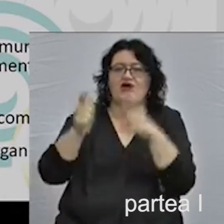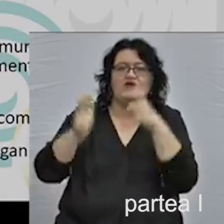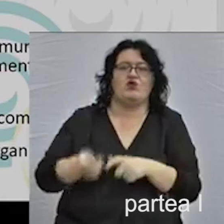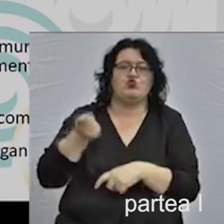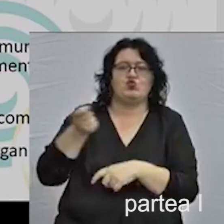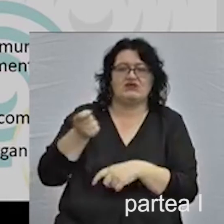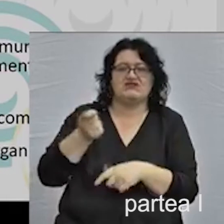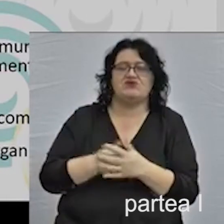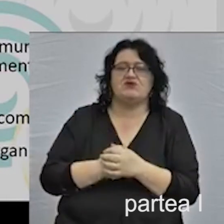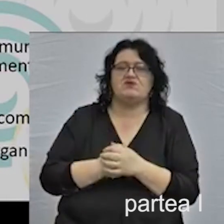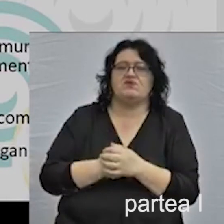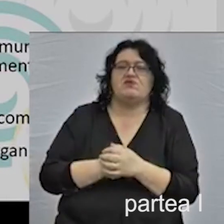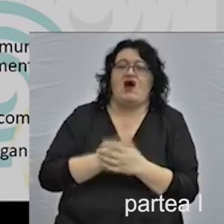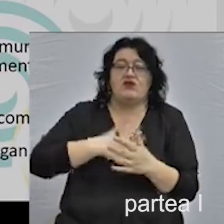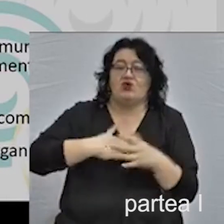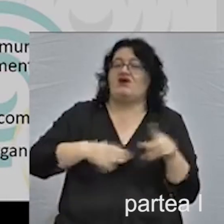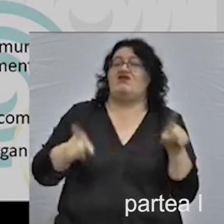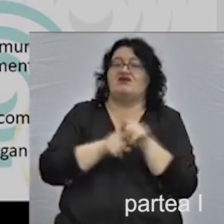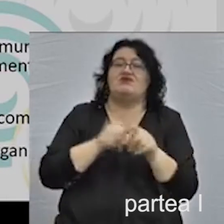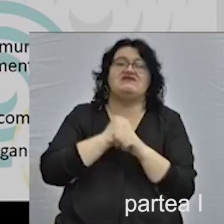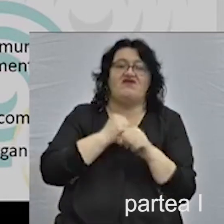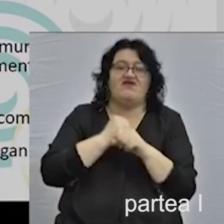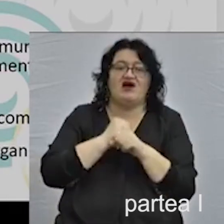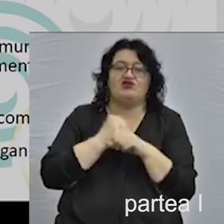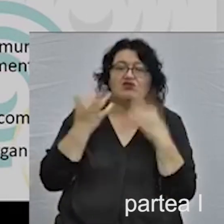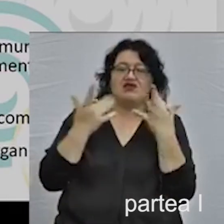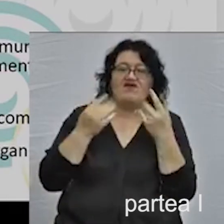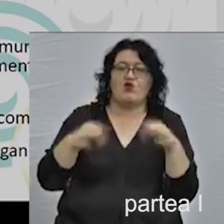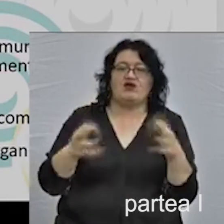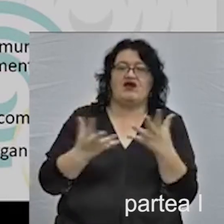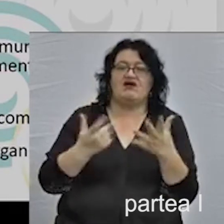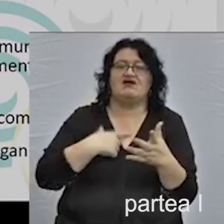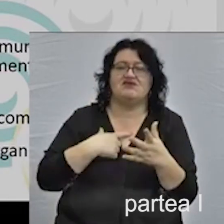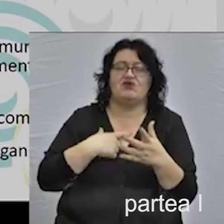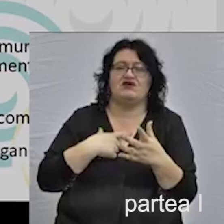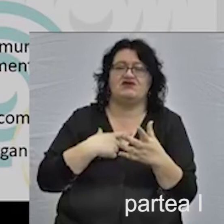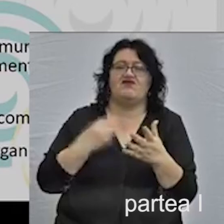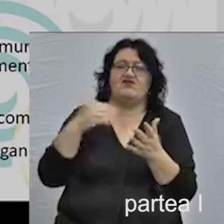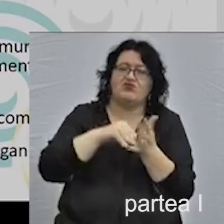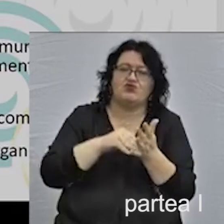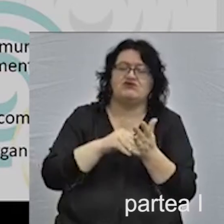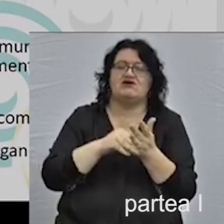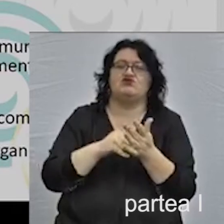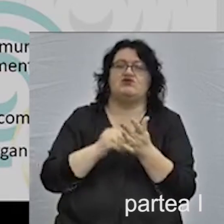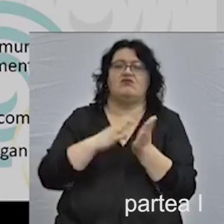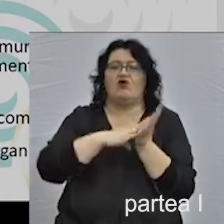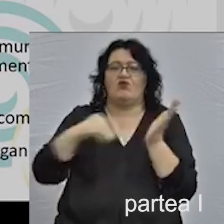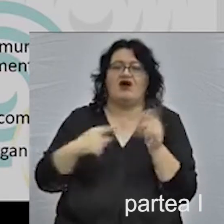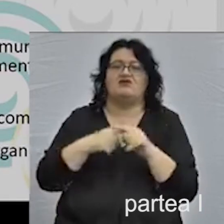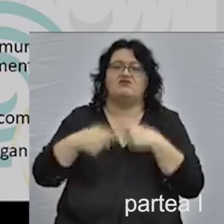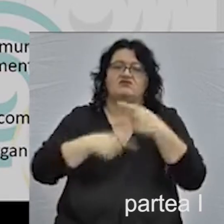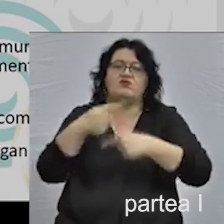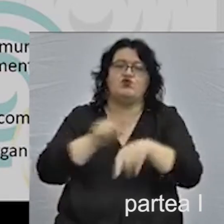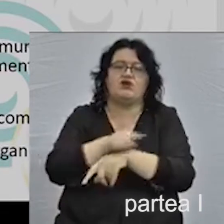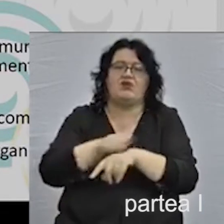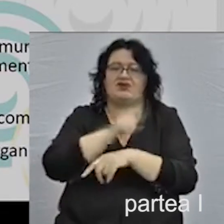turismului. Am dorit de asemenea să creăm anumite modele care să poată fi replicate și să ofere sustenabilitate și